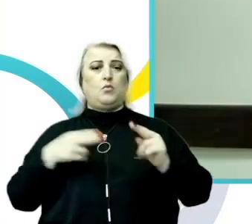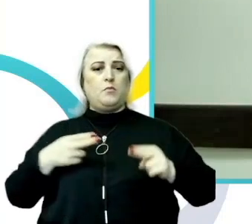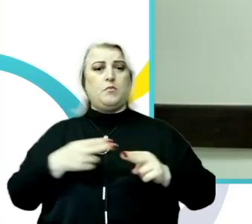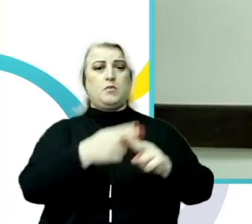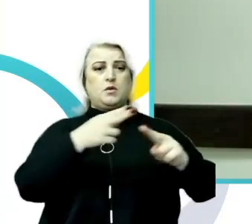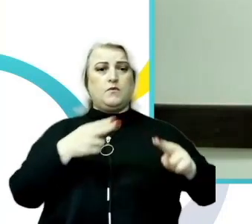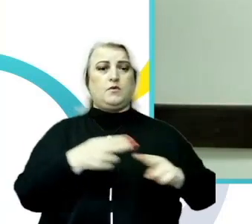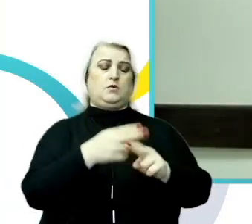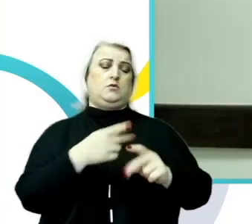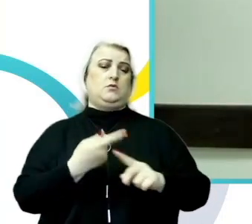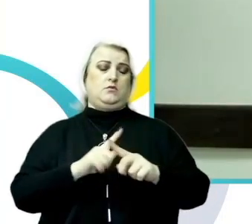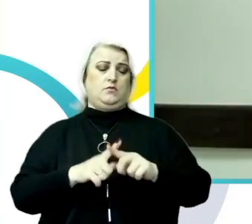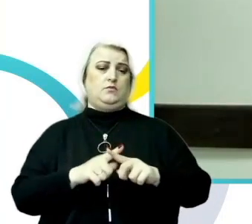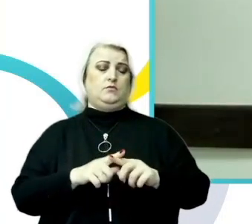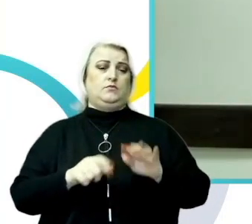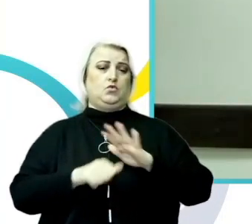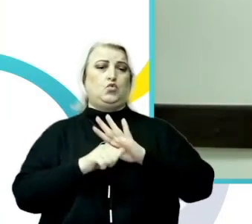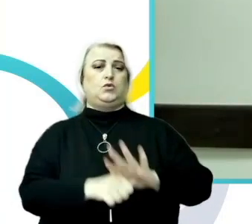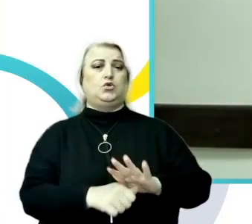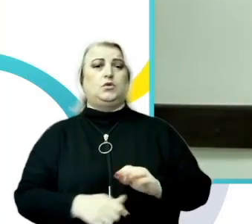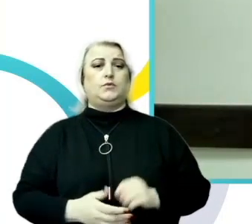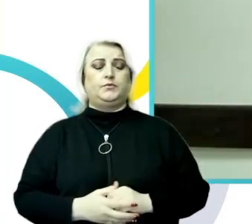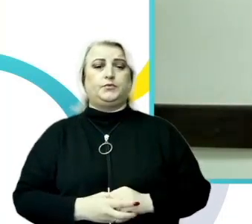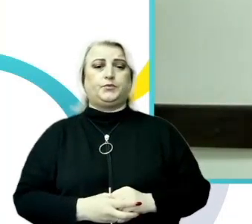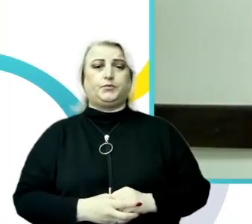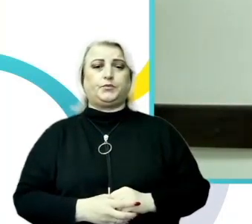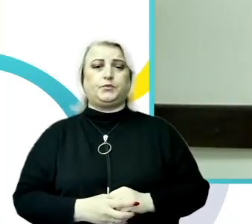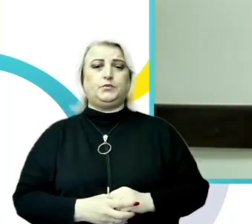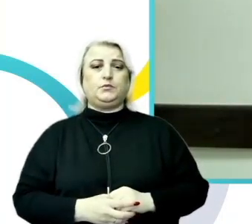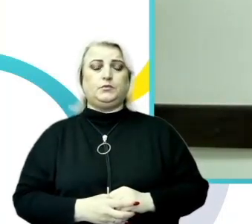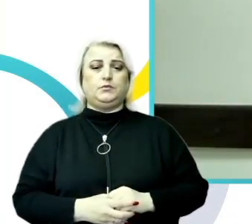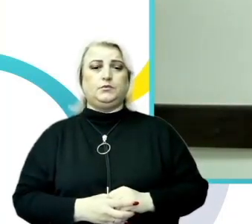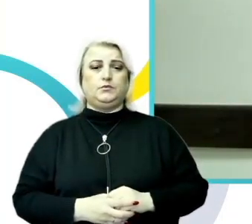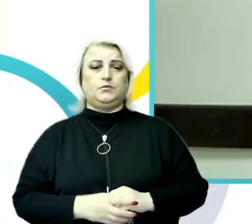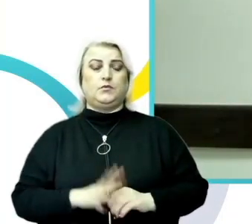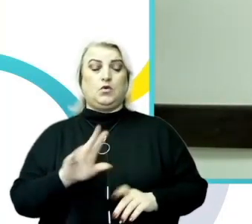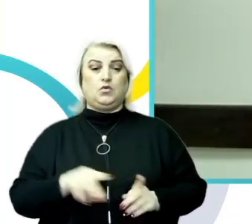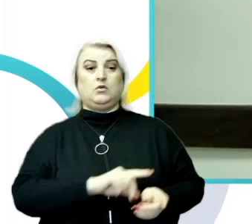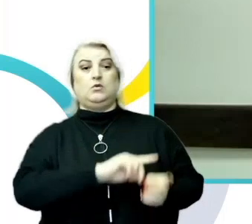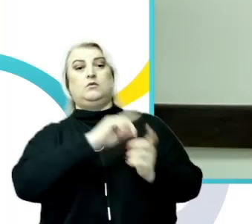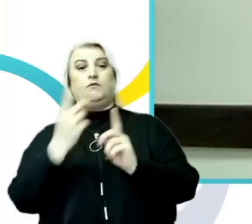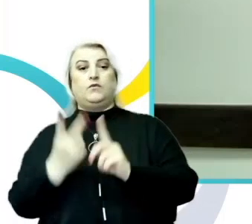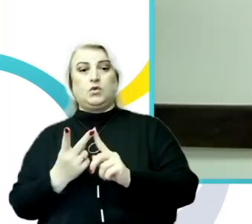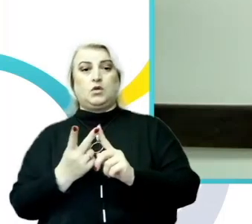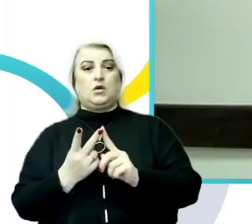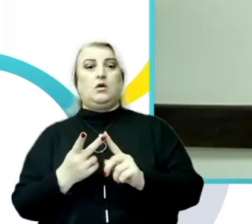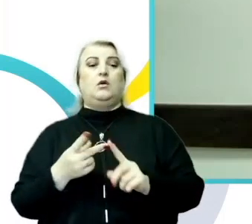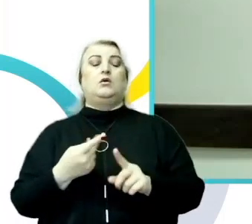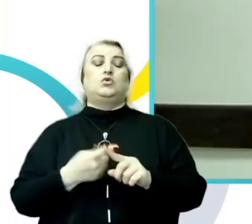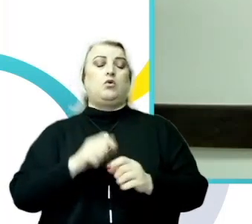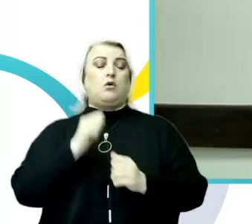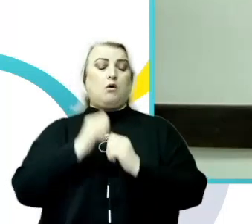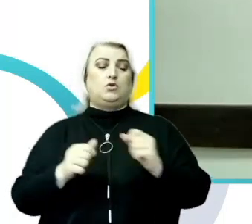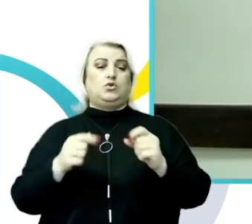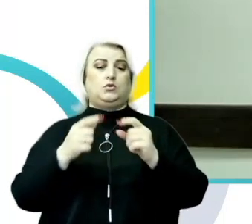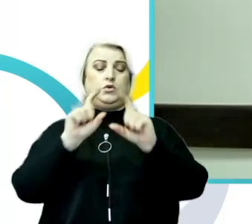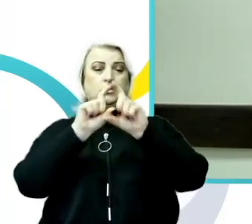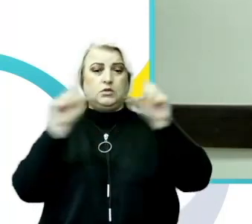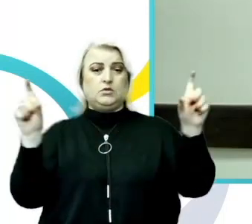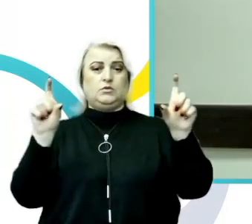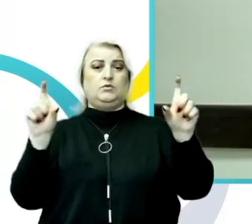fenomen. Și aici reiese a doua deja recomandare ca fiecare instituție din